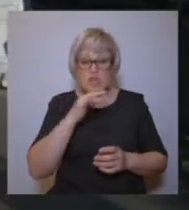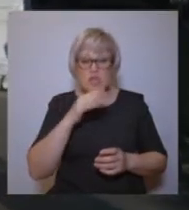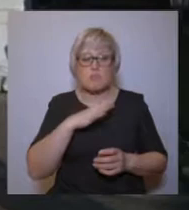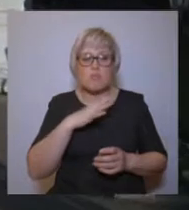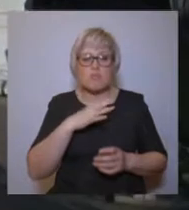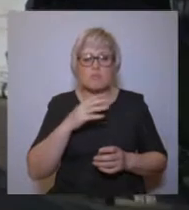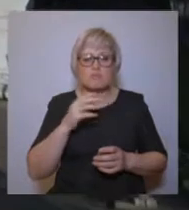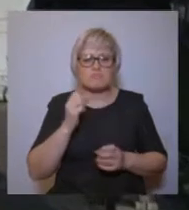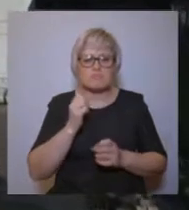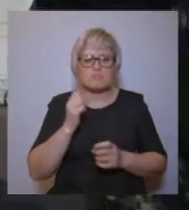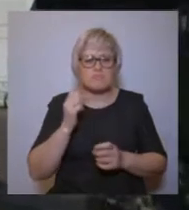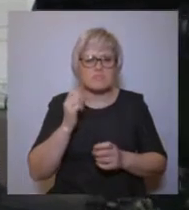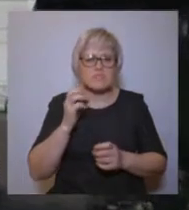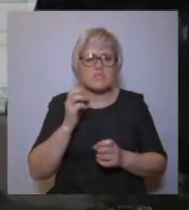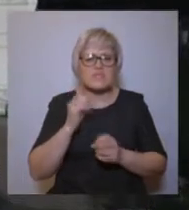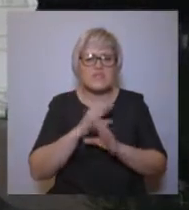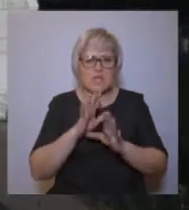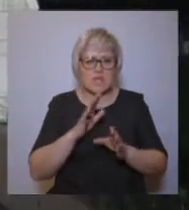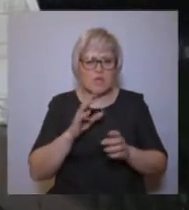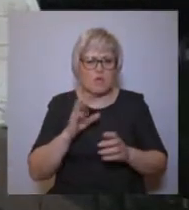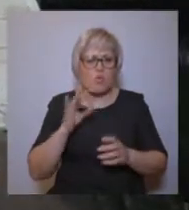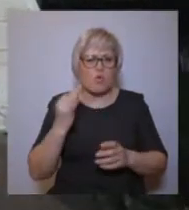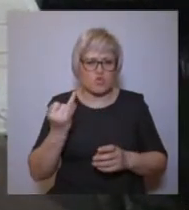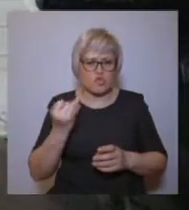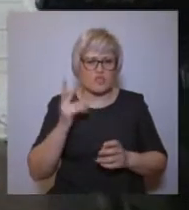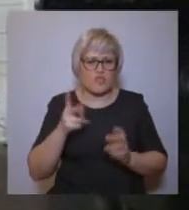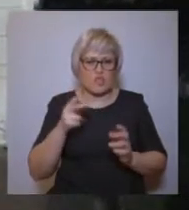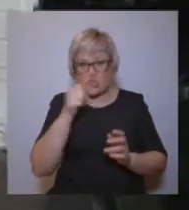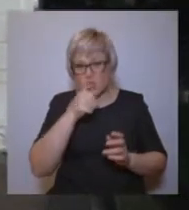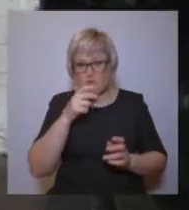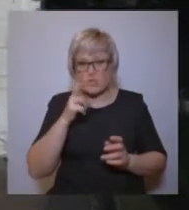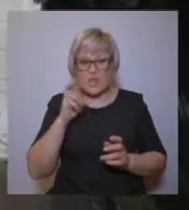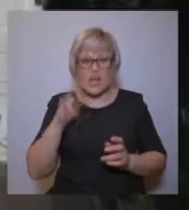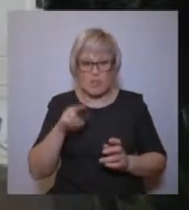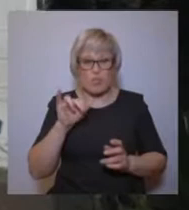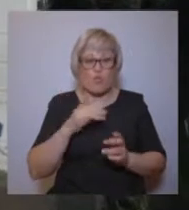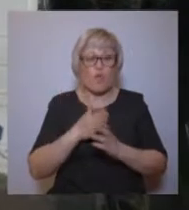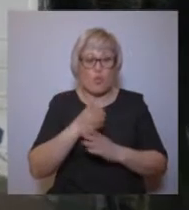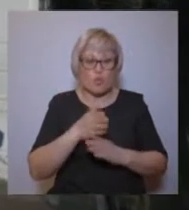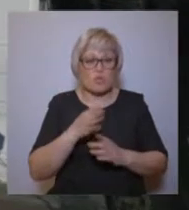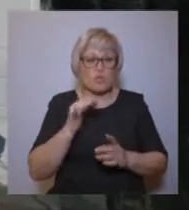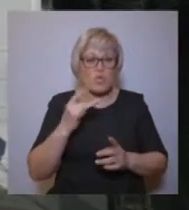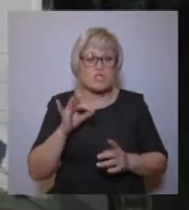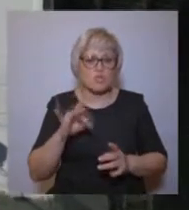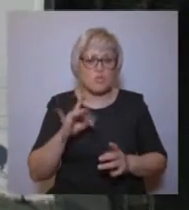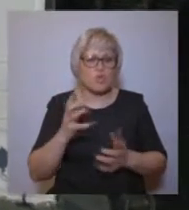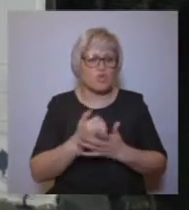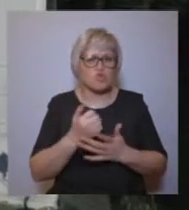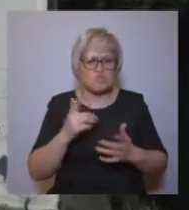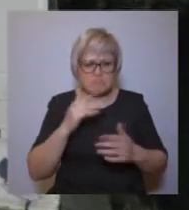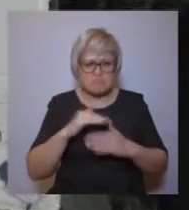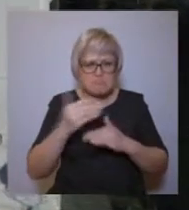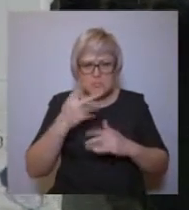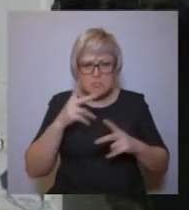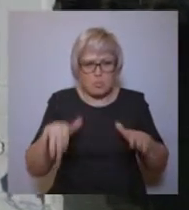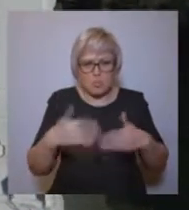Троицкий собор нашли почти пустым. Здесь лишь несколько деревянных фрагментов сгнившего гроба. Тайну мощей Филофея наместнику